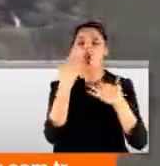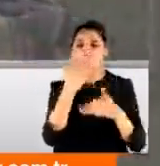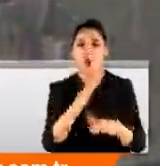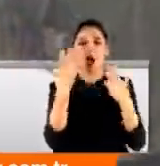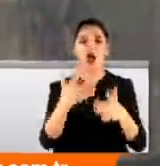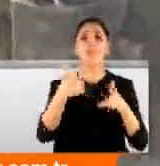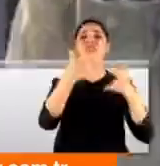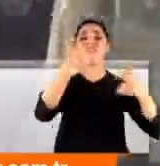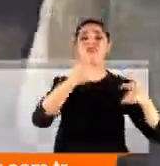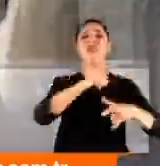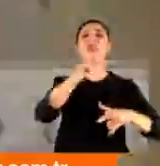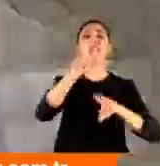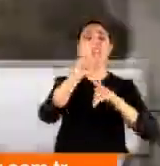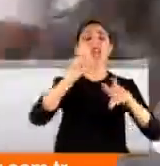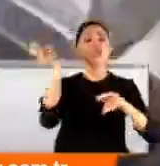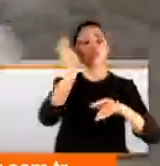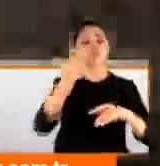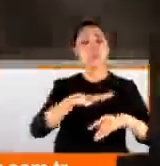seslerini duyurmak için eylem yapıyor.